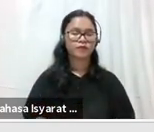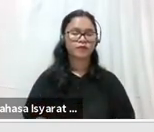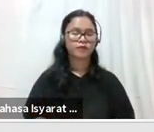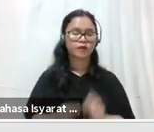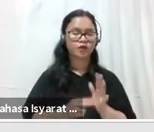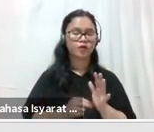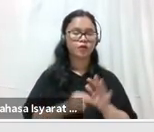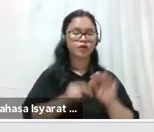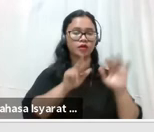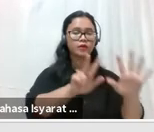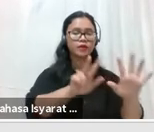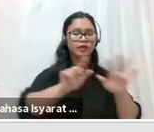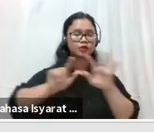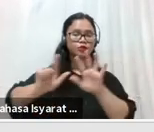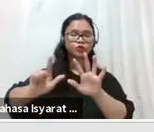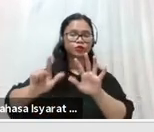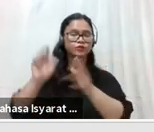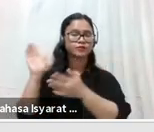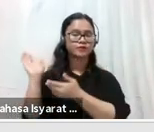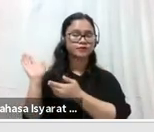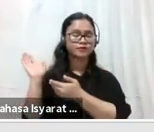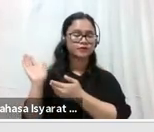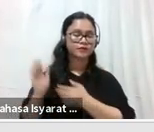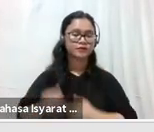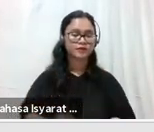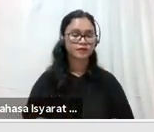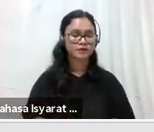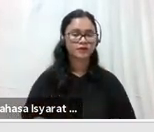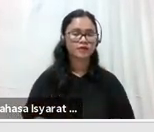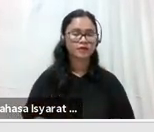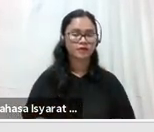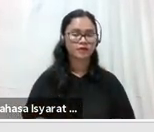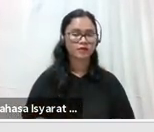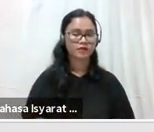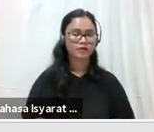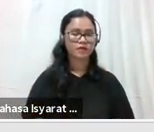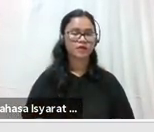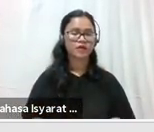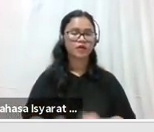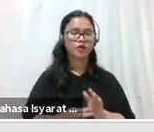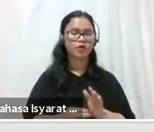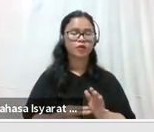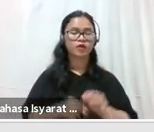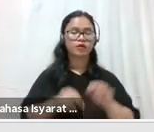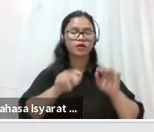87, Ratu Mas Dewi dalam kurung Individu.